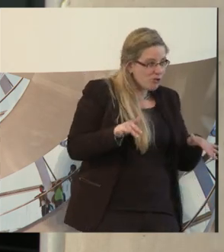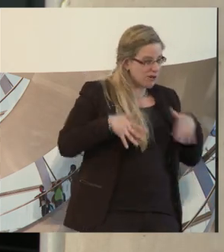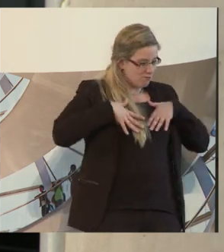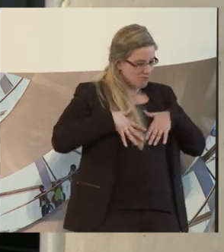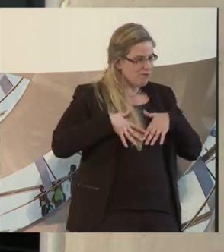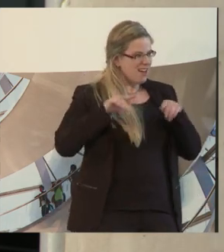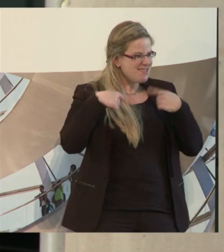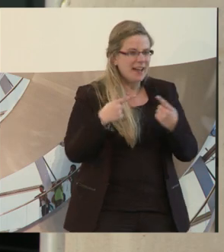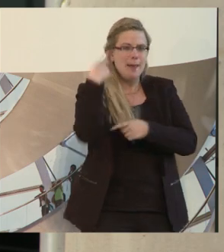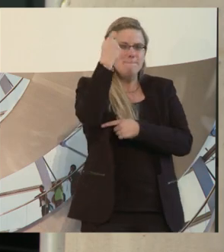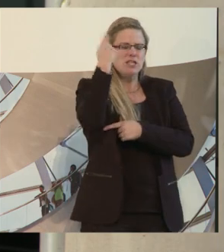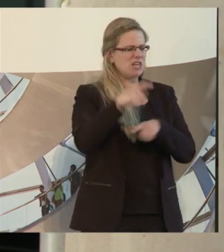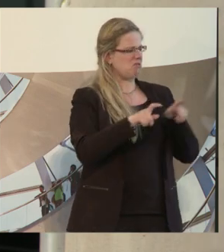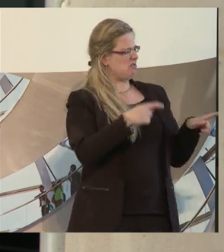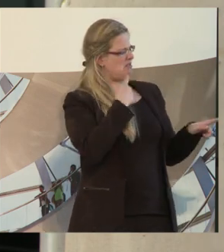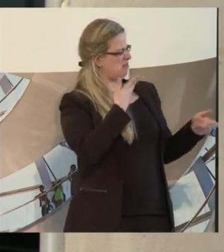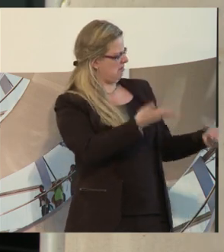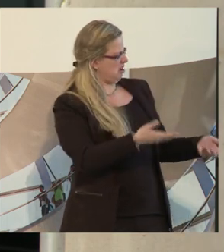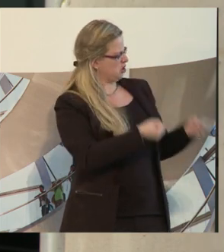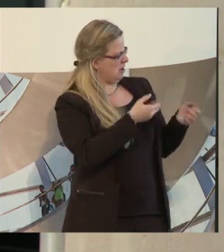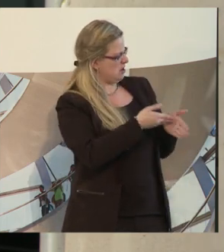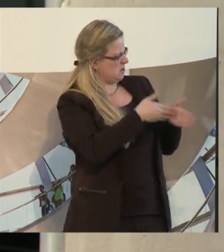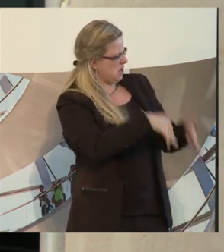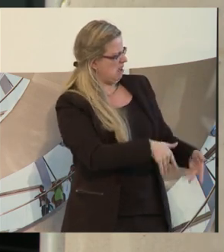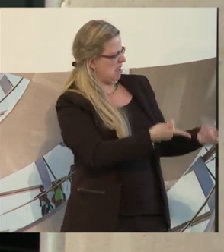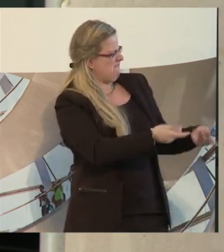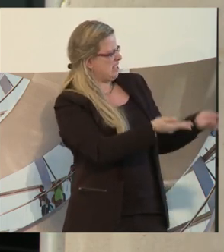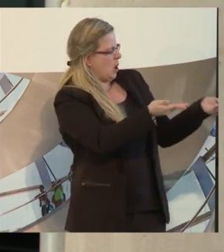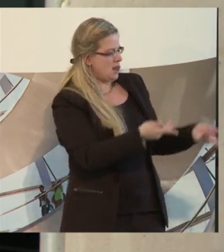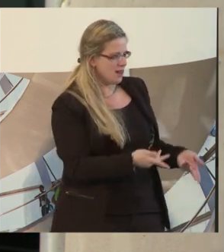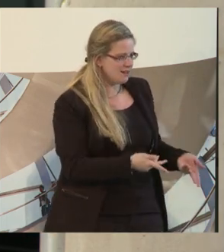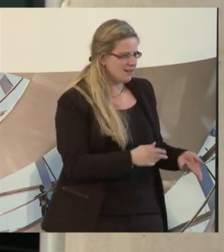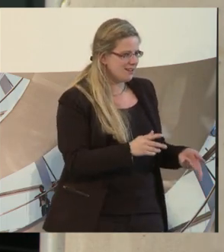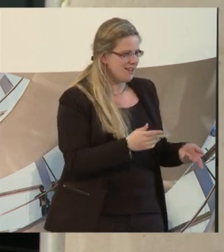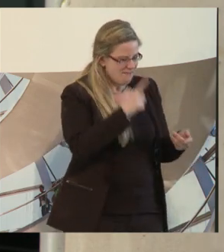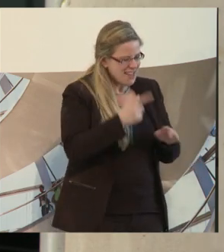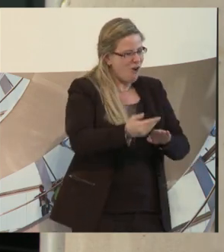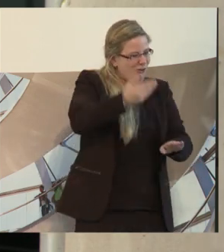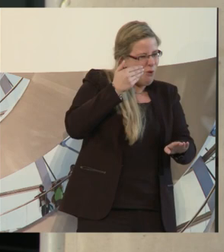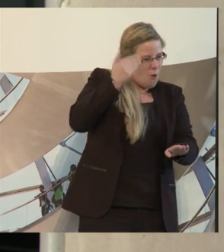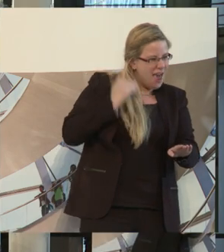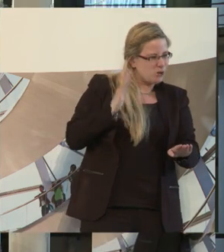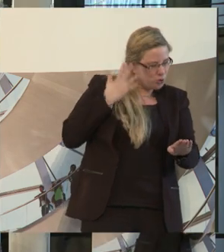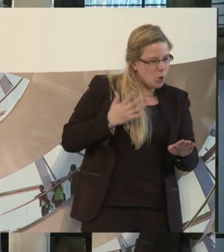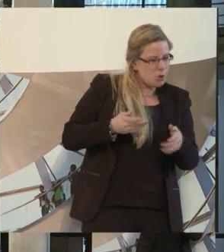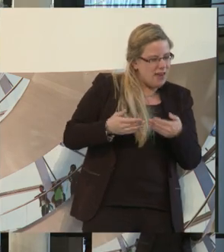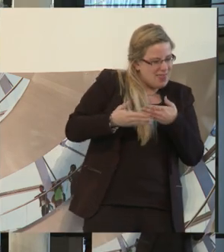nicht mehr so auftreten, wie sie es heute tun. Also diese Erfahrung, die wünsche ich ganz vielen Menschen mit diesem Thema umzugehen.